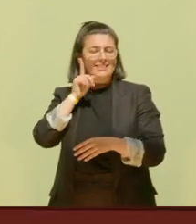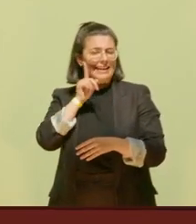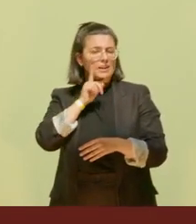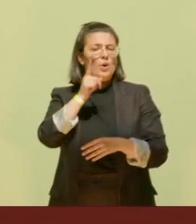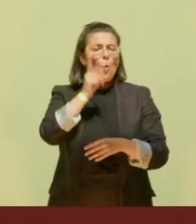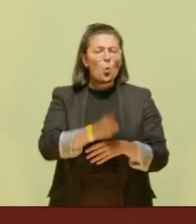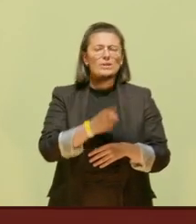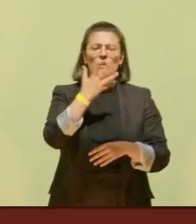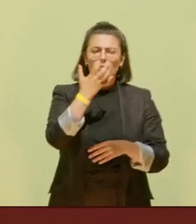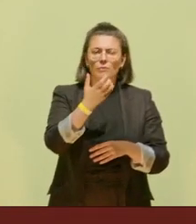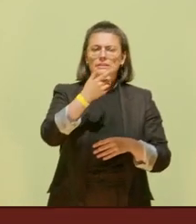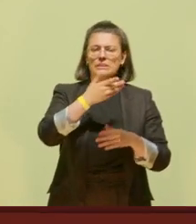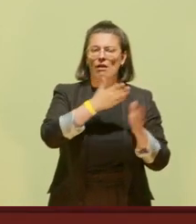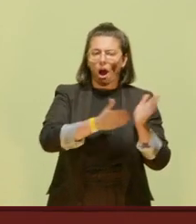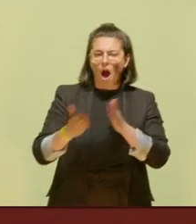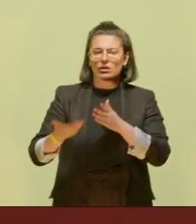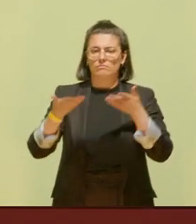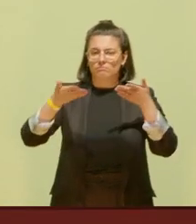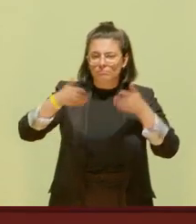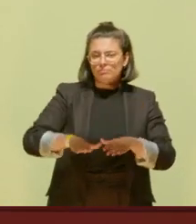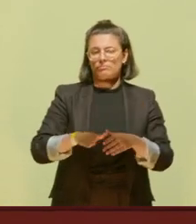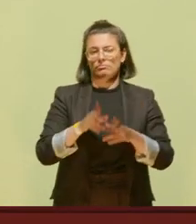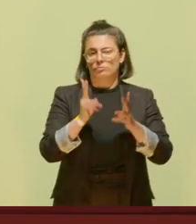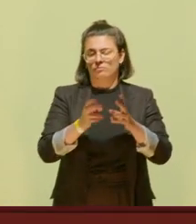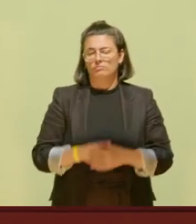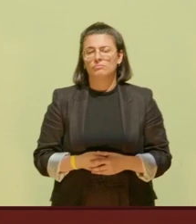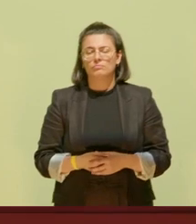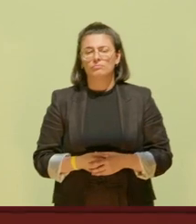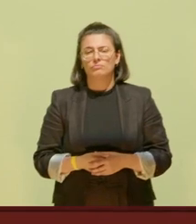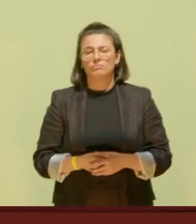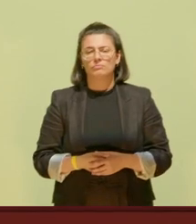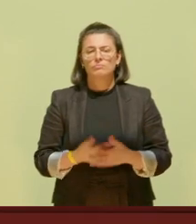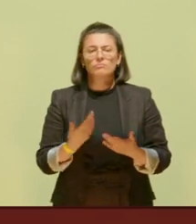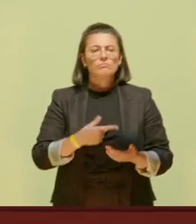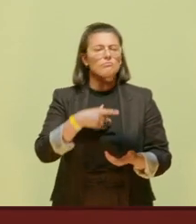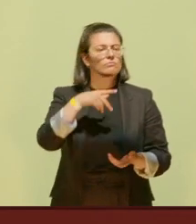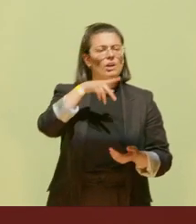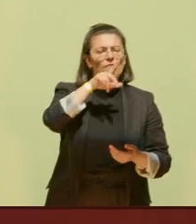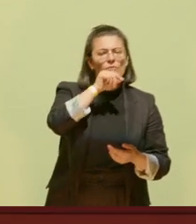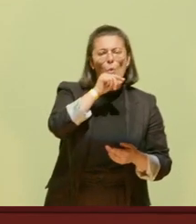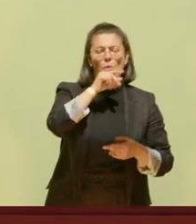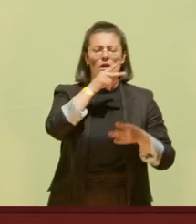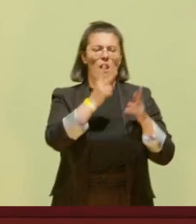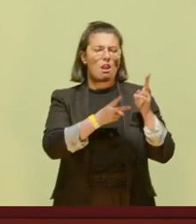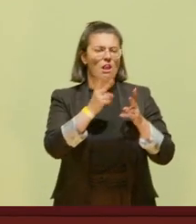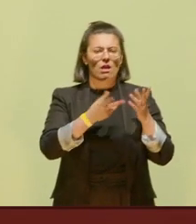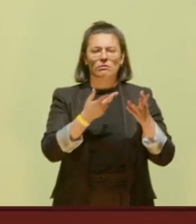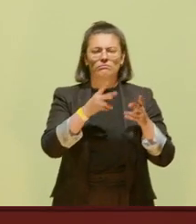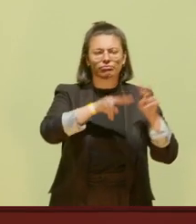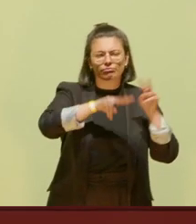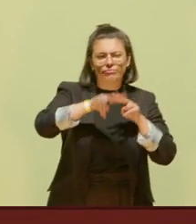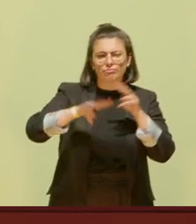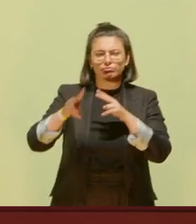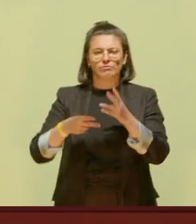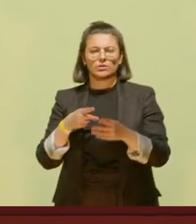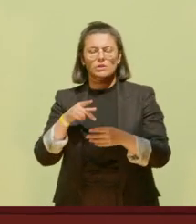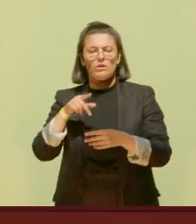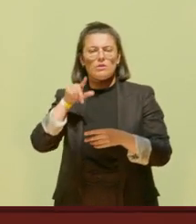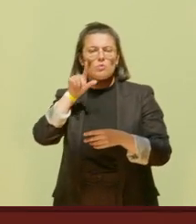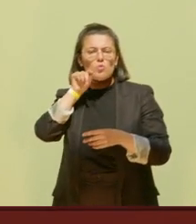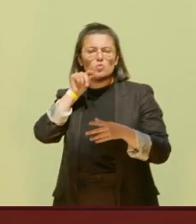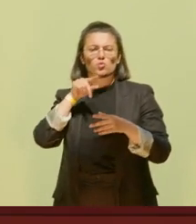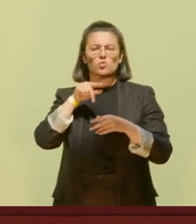Tag sterben aus. Das Braunkehlchen, der Kiebitz, der Kuckuck sind in NRW vom